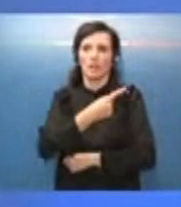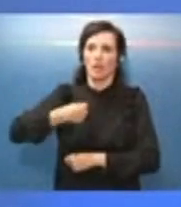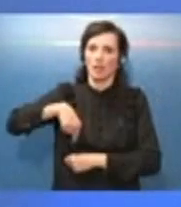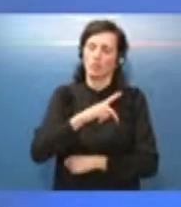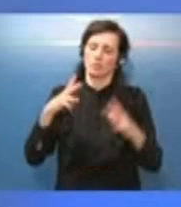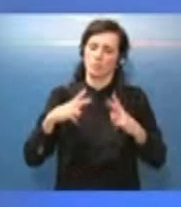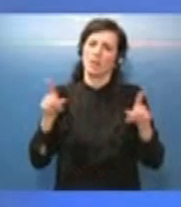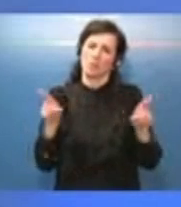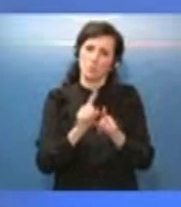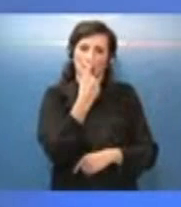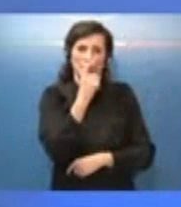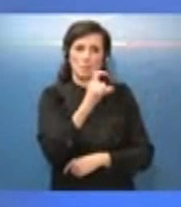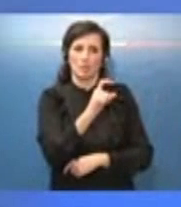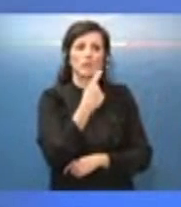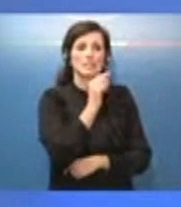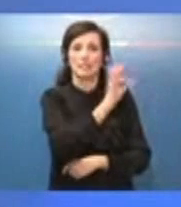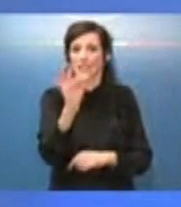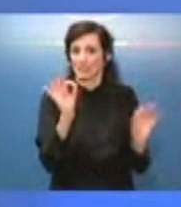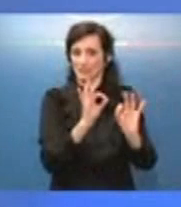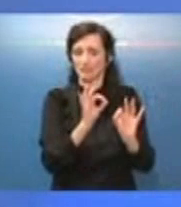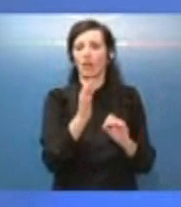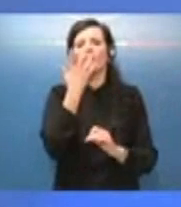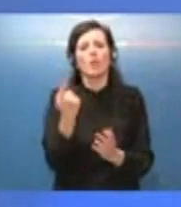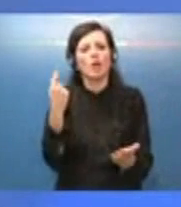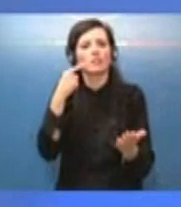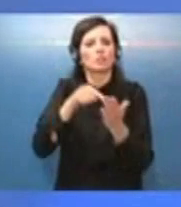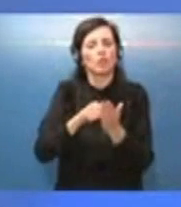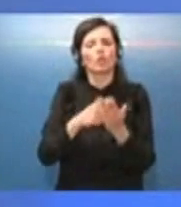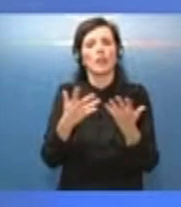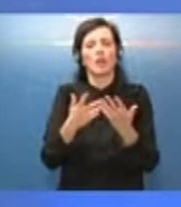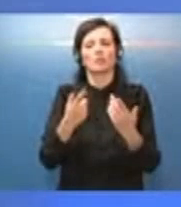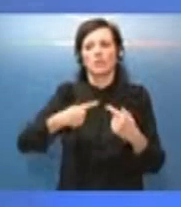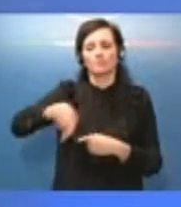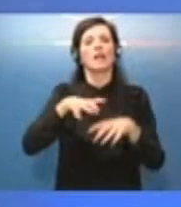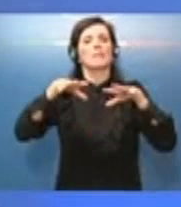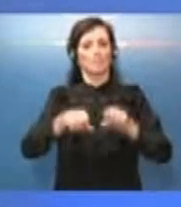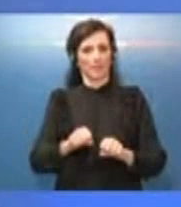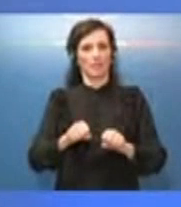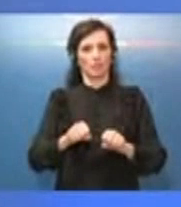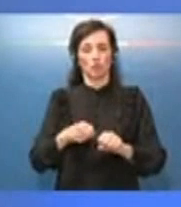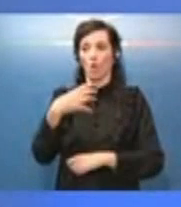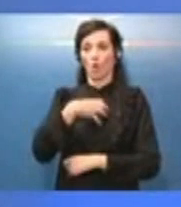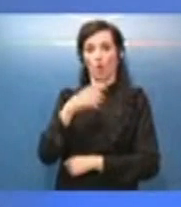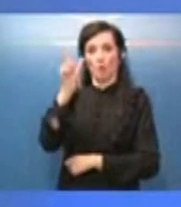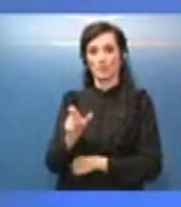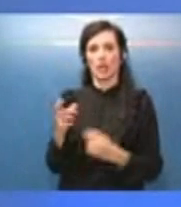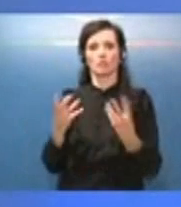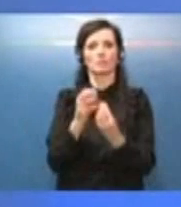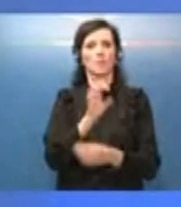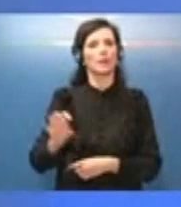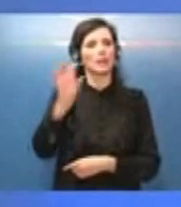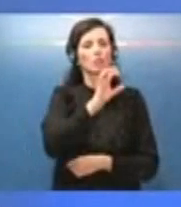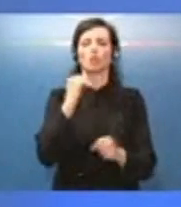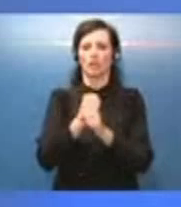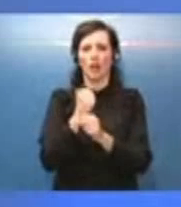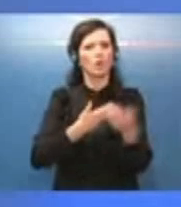dosi, chiaramente, abbiamo bisogno di rimettere in campo tutta l'energia possibile. Il Commissario ha il lavoro insieme alle regioni, insieme a tutti noi